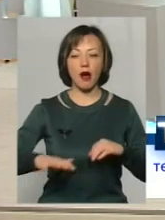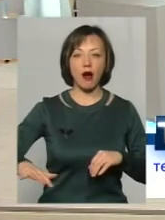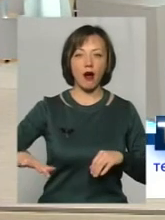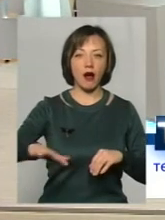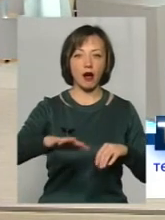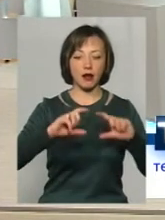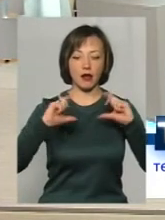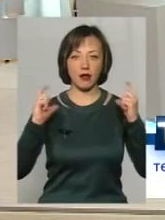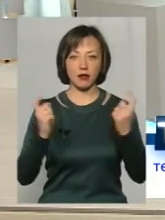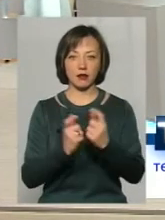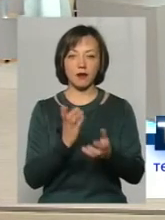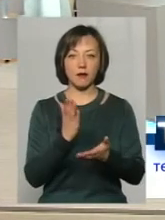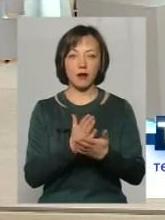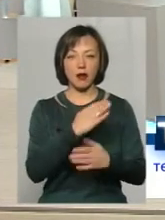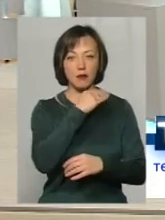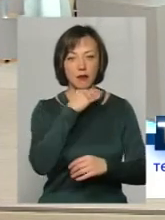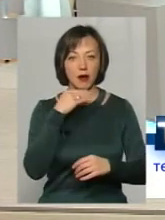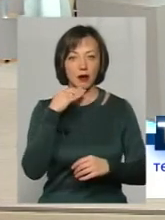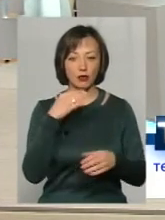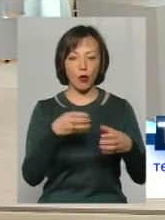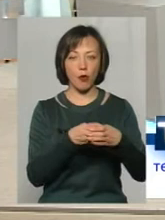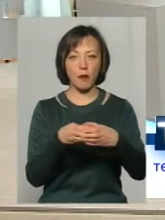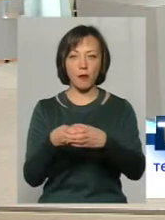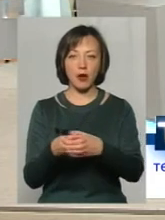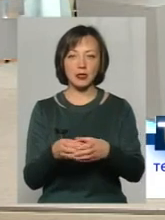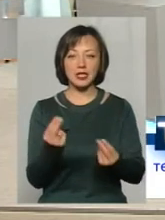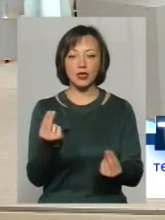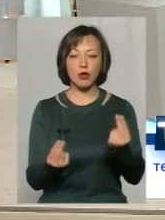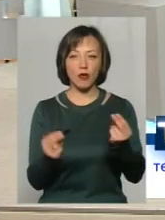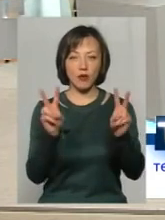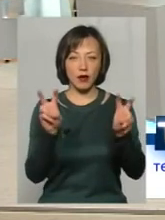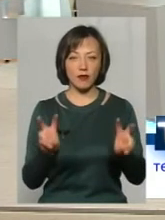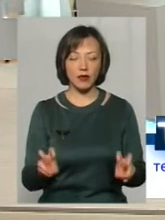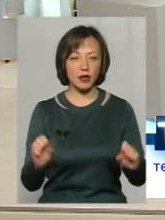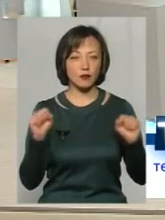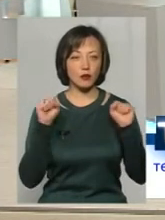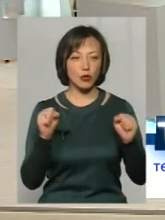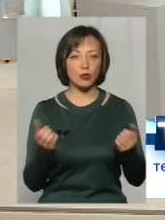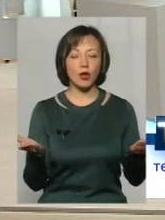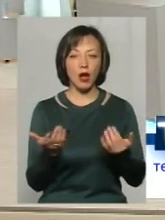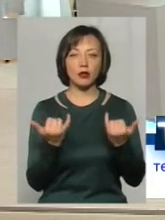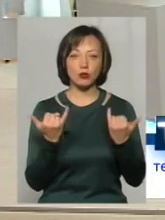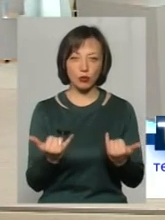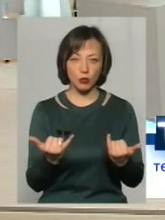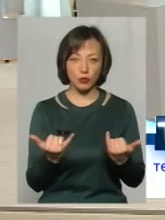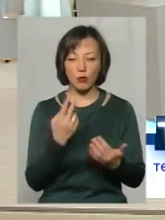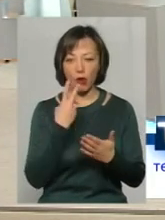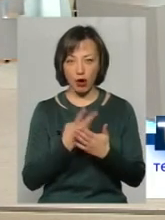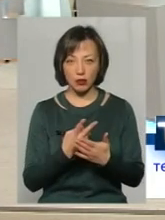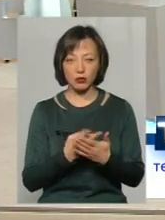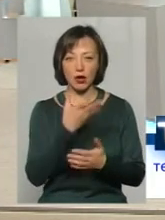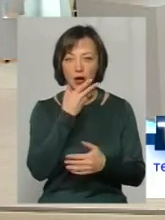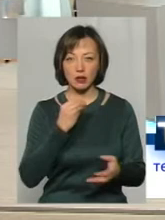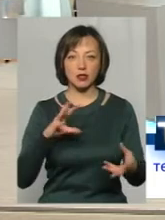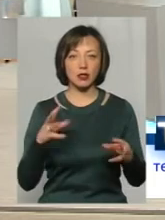Ми маємо багато команд зігрових видів спорту, які сьогодні показують гарні